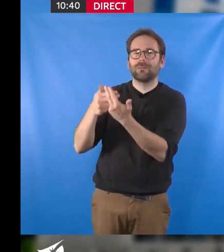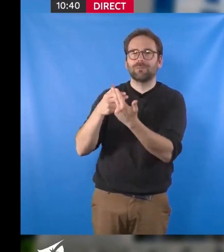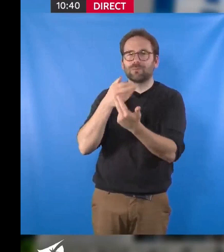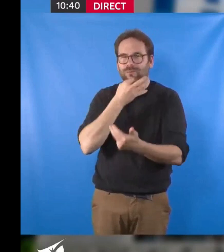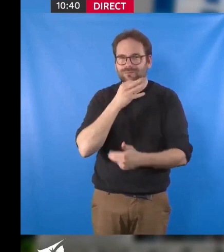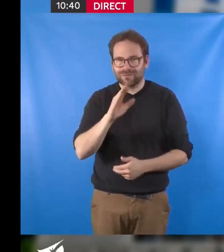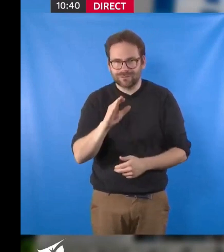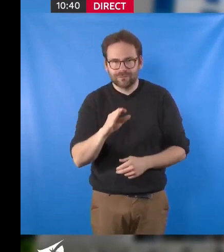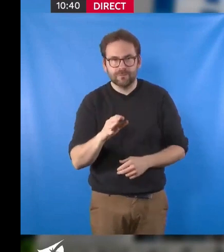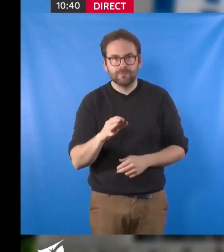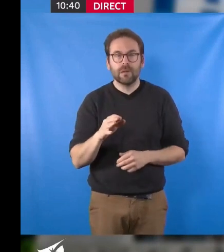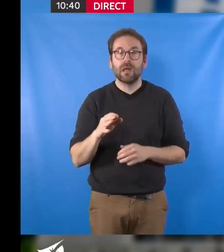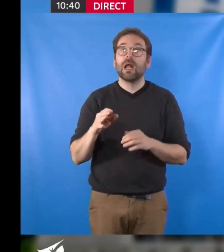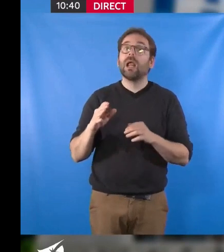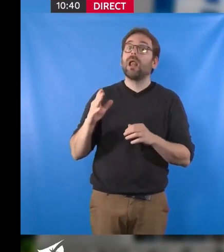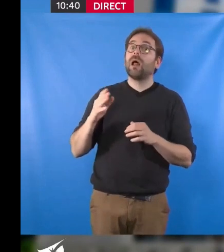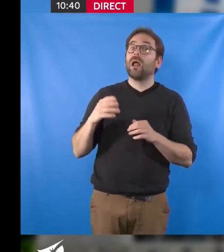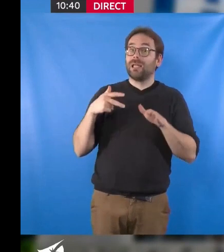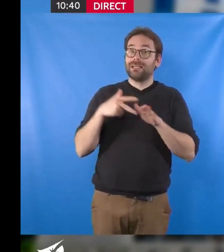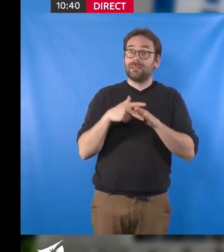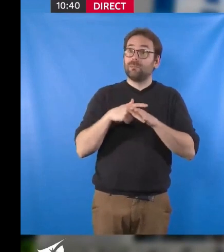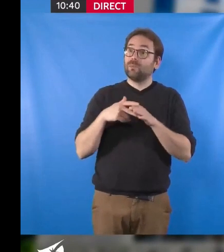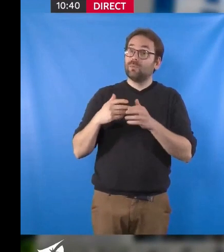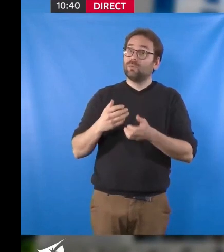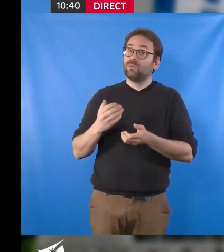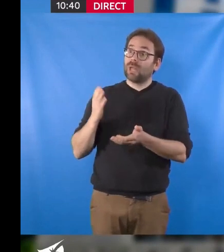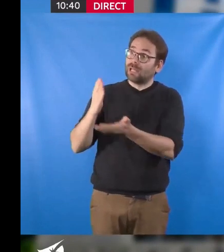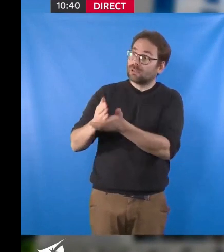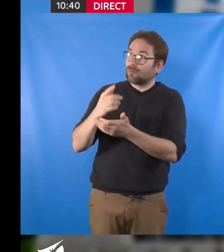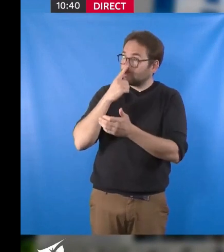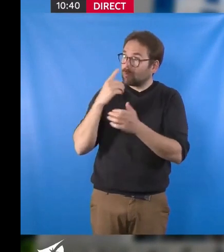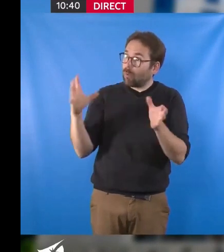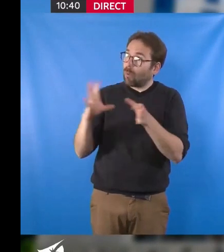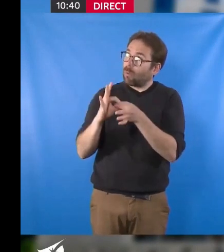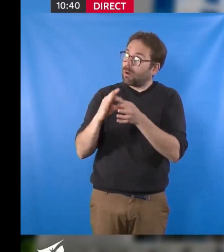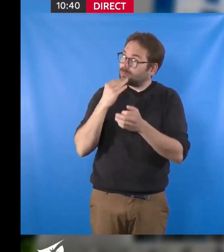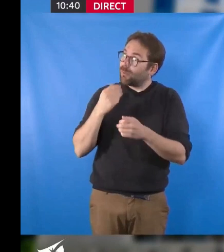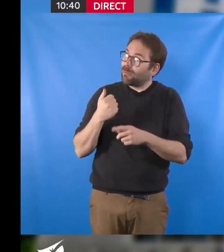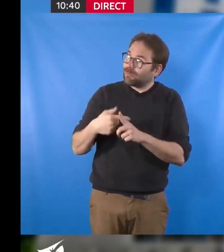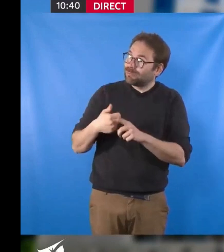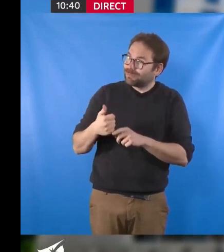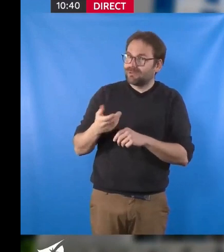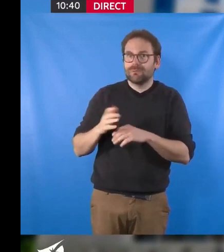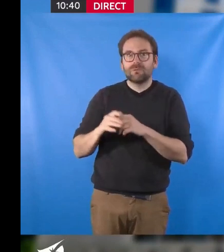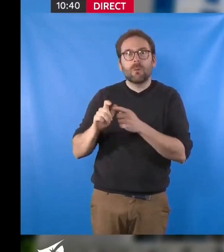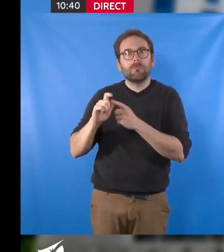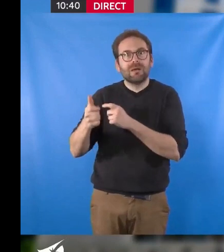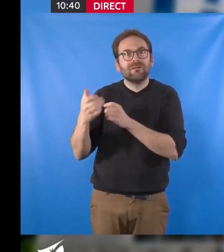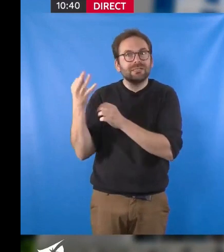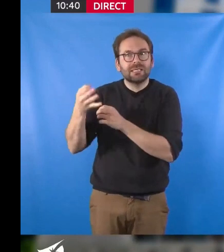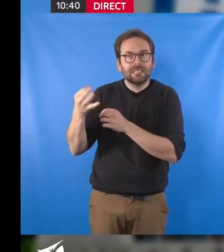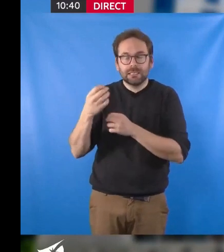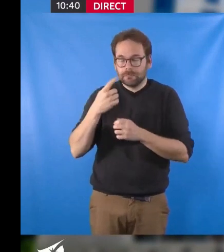autant je pouvais saluer l'esprit de Concorde qui animait le début de son intervention, autant pour la suite ce n pas tout à fait pareil.